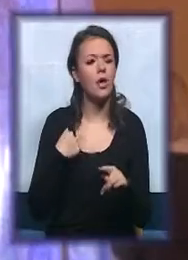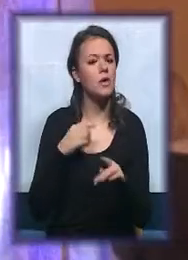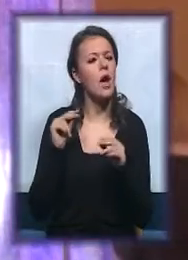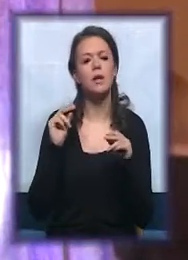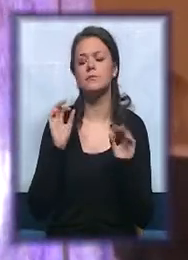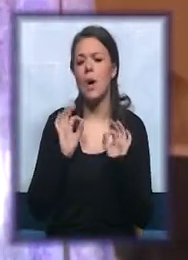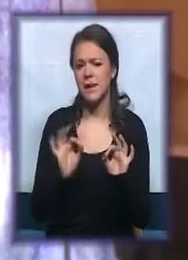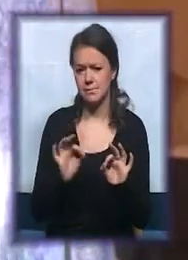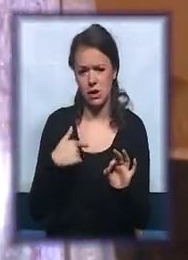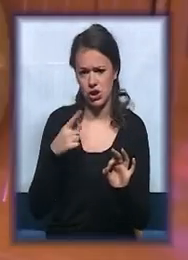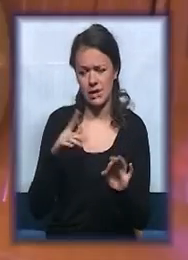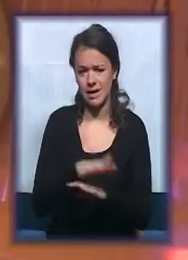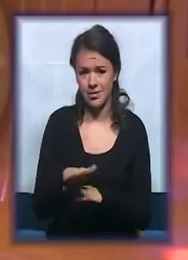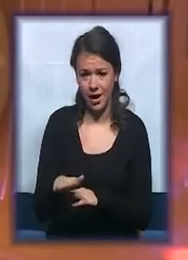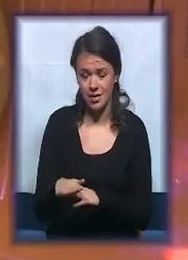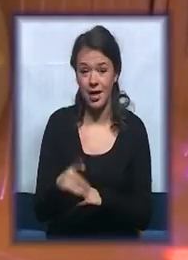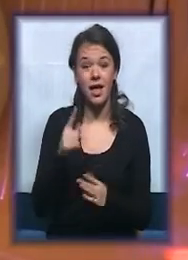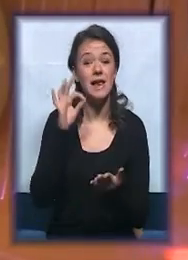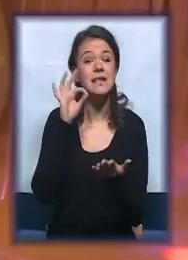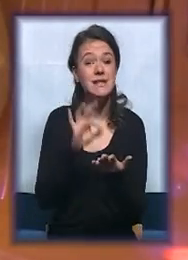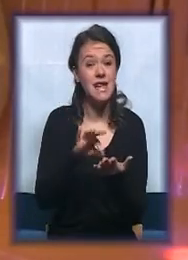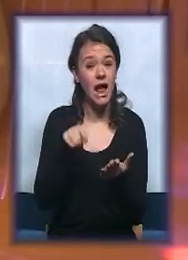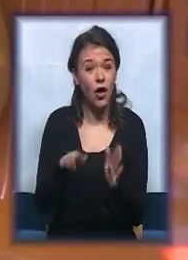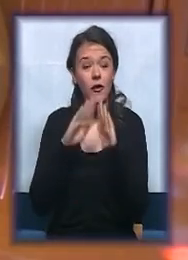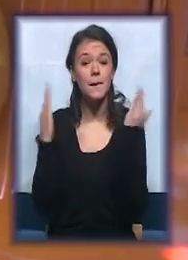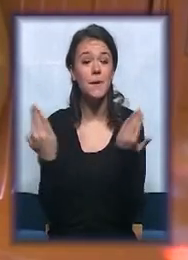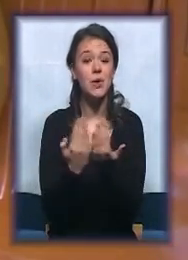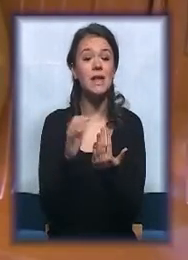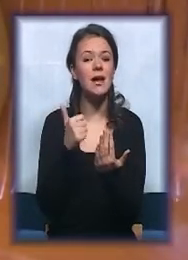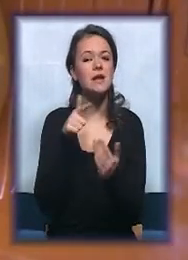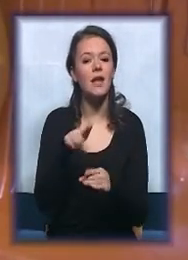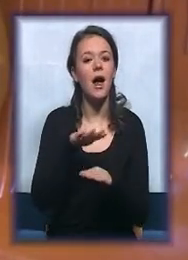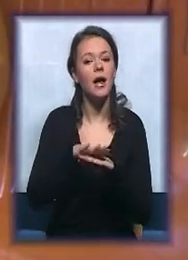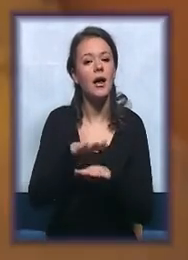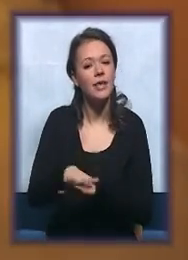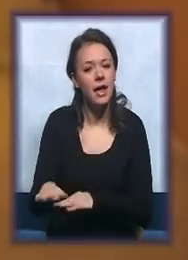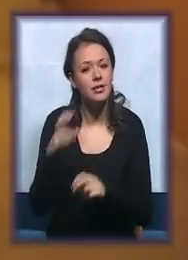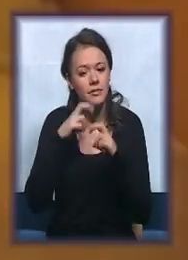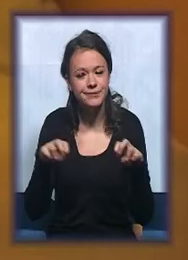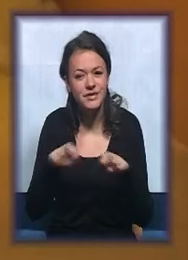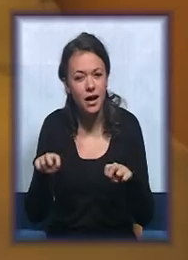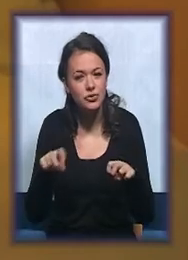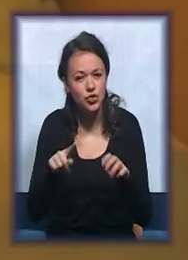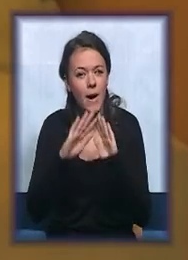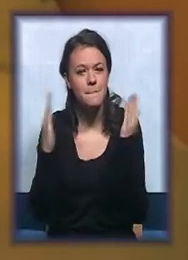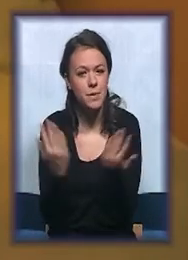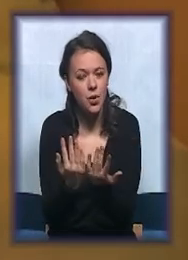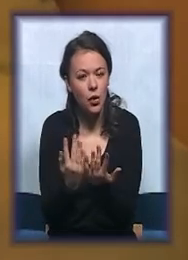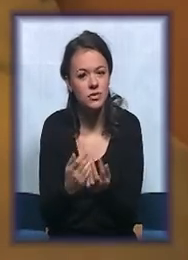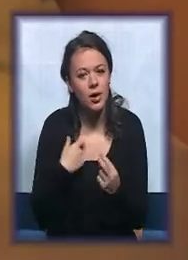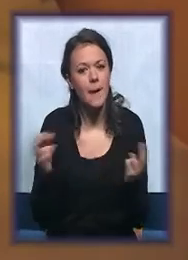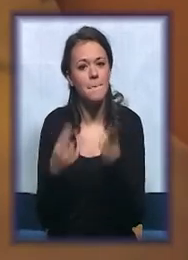za dete. Svrha i cilj ovog prostora je zapravo da dete negde istražuje prostor da potiče svoje senzorne